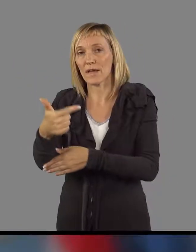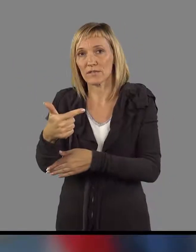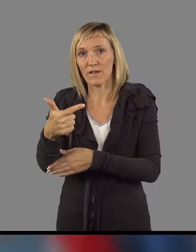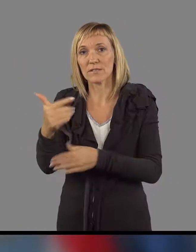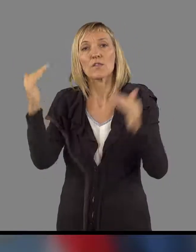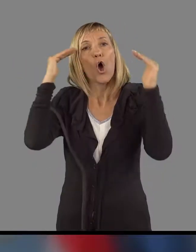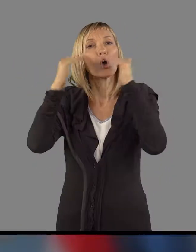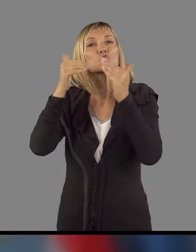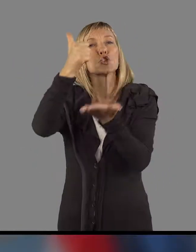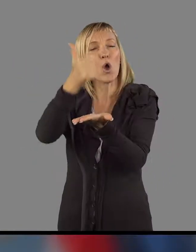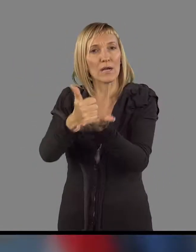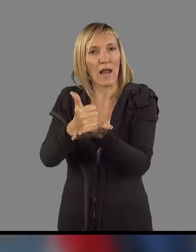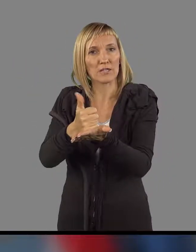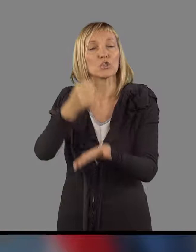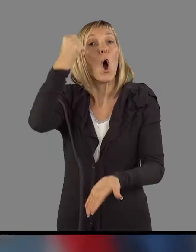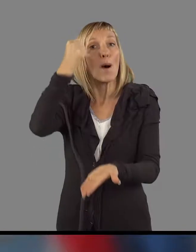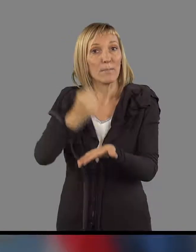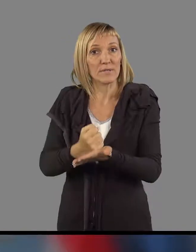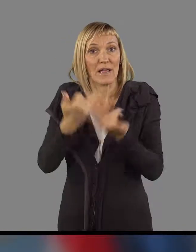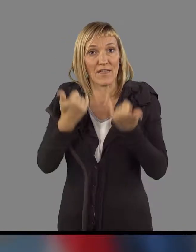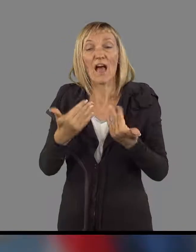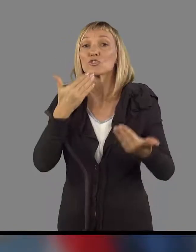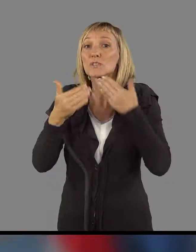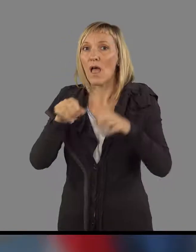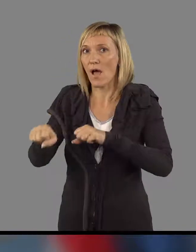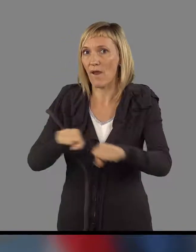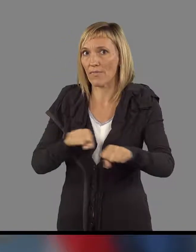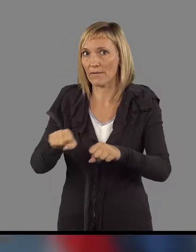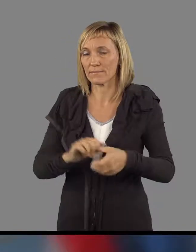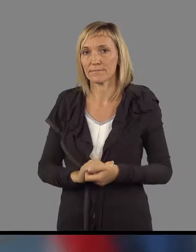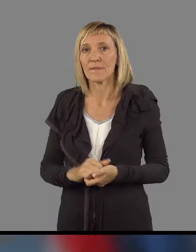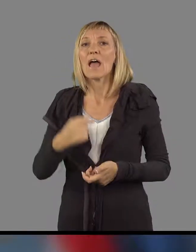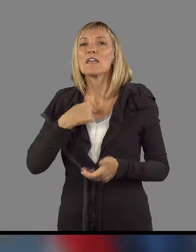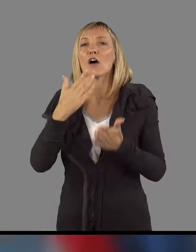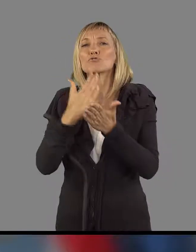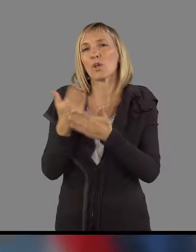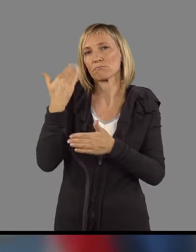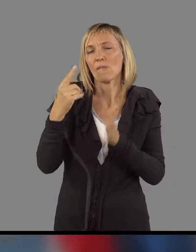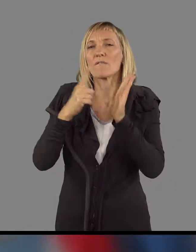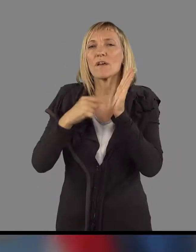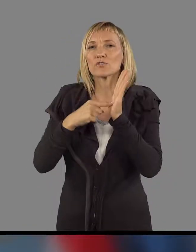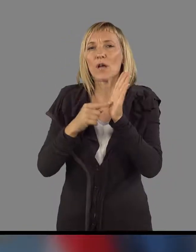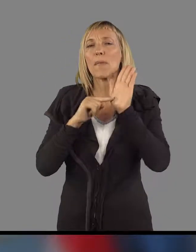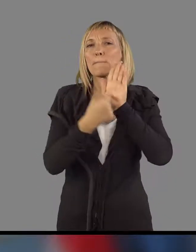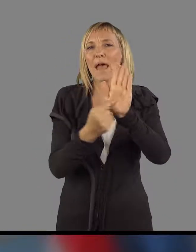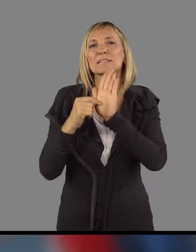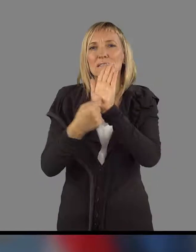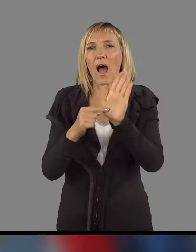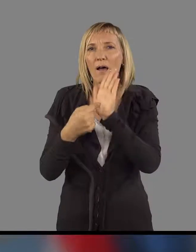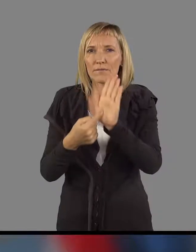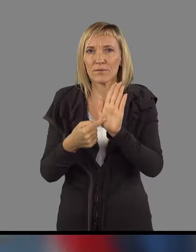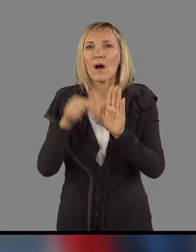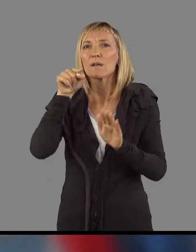Soglasno potrjena na današnji seji vlade. Jaz sem že večkrat predstavljal, tako da bi